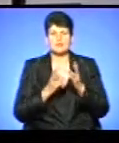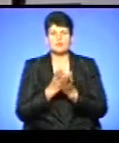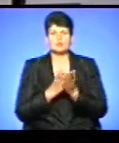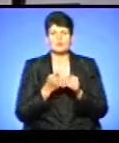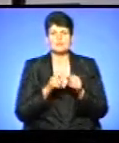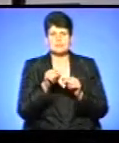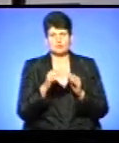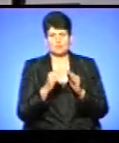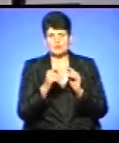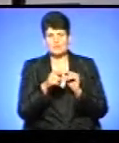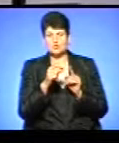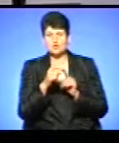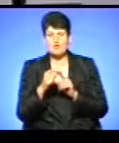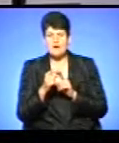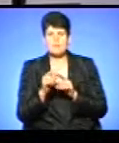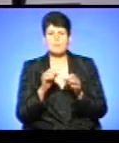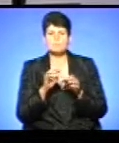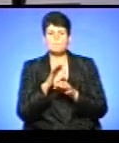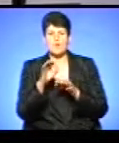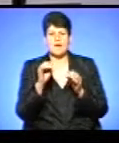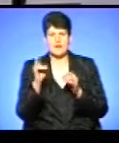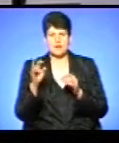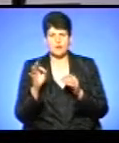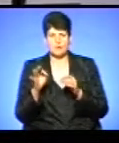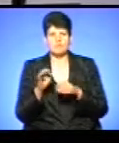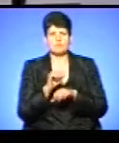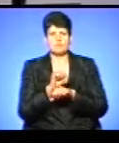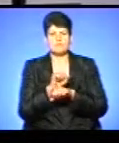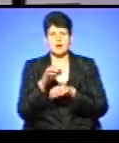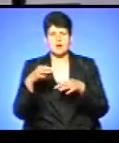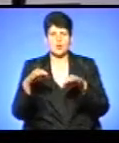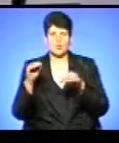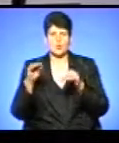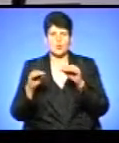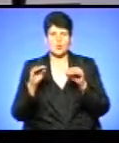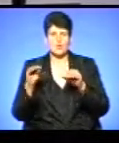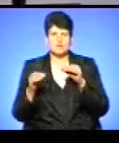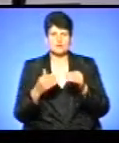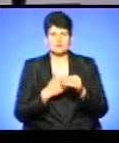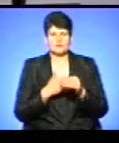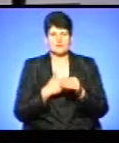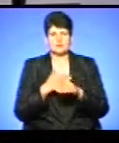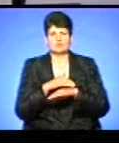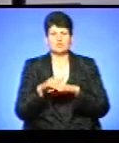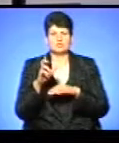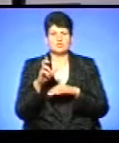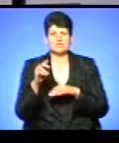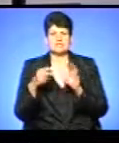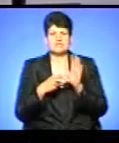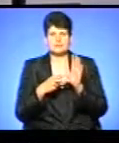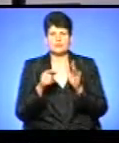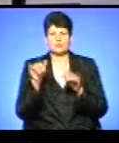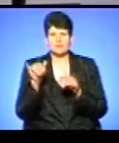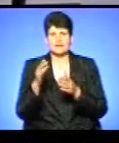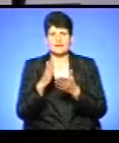цей будинок. За його словами, проєкт екопарковки у 2016 році зініціювали мешканці Бережанської 7, у яких є